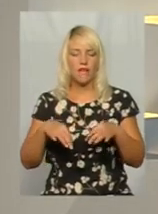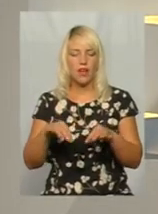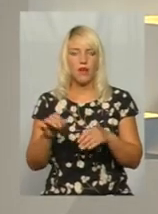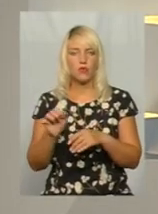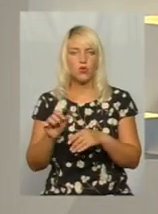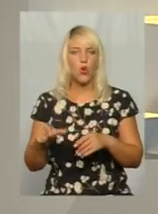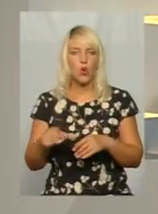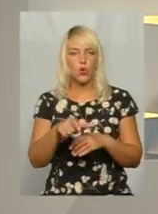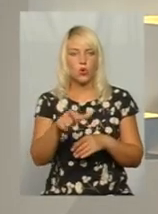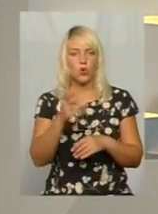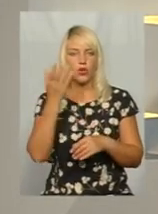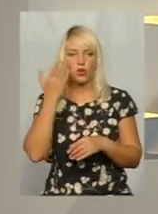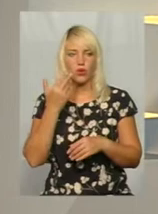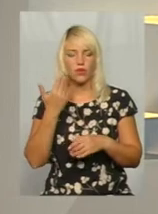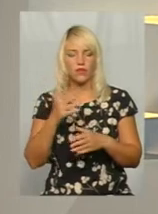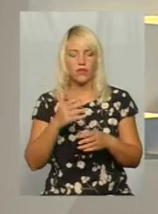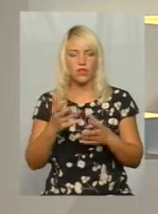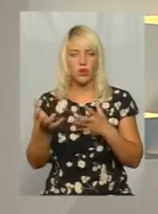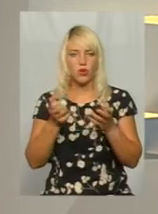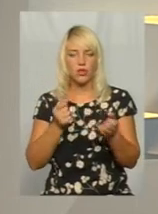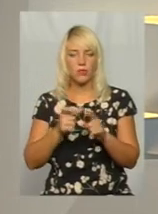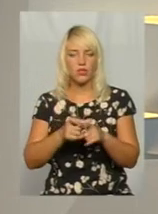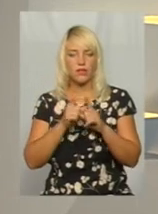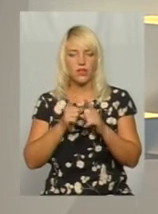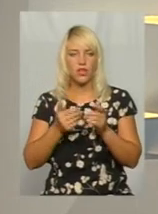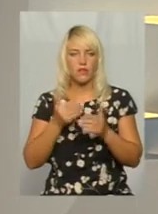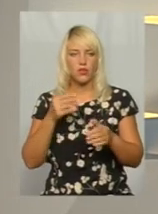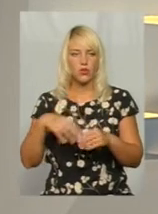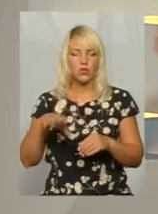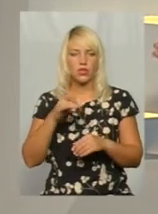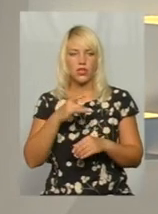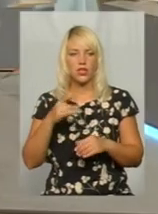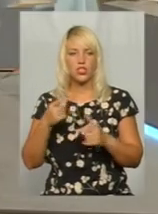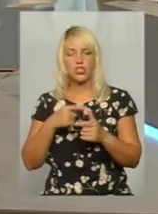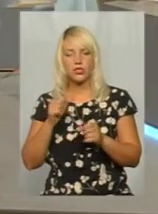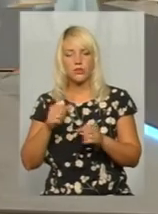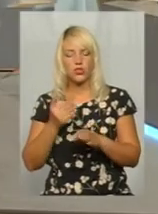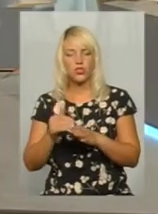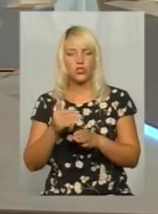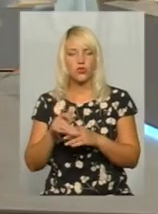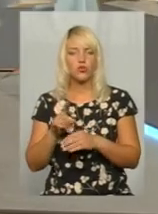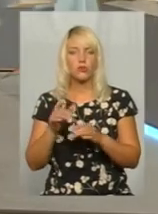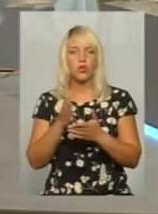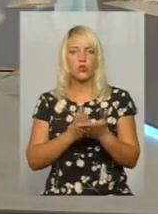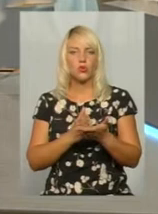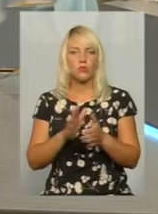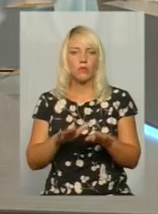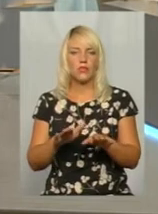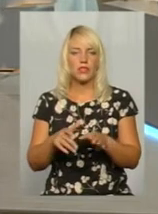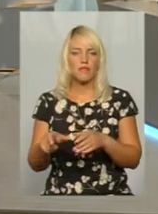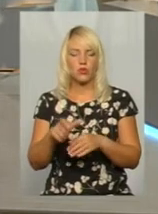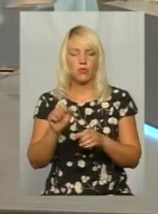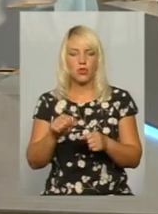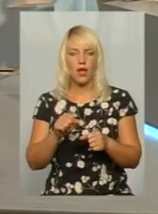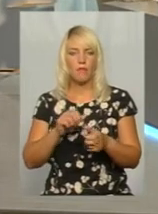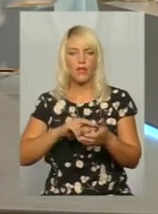коли вже сконцентруєте відповіді від всіх районів? Чи ви зможете частково для того, щоб служба місцевих доріг могла планувати роботу? Звичайно,